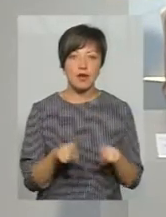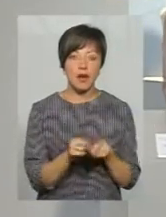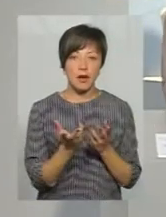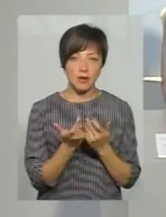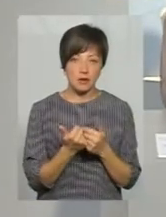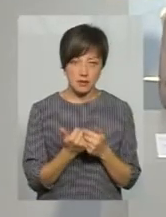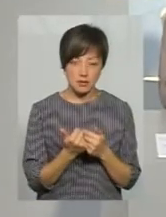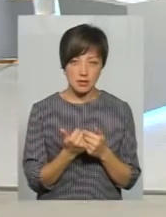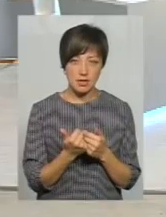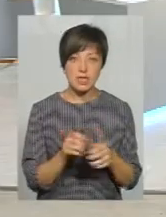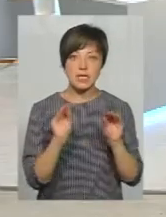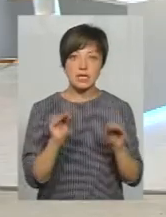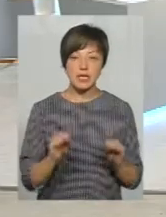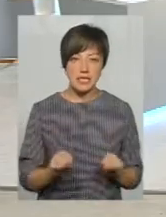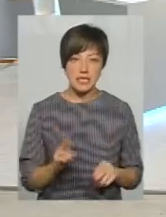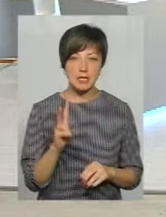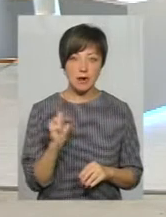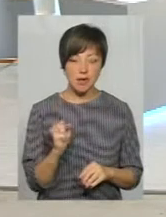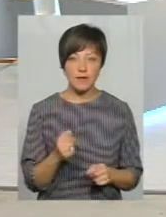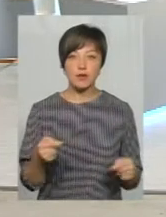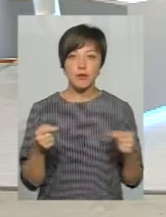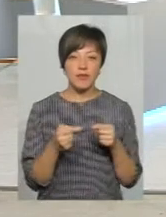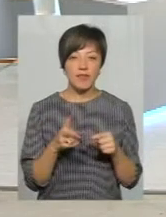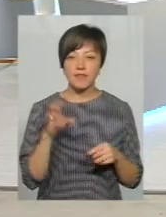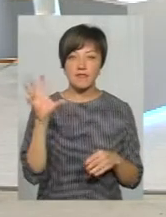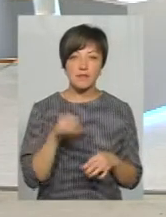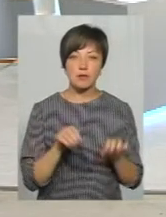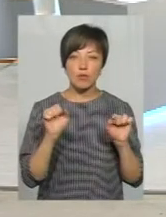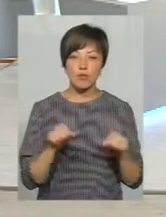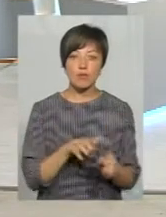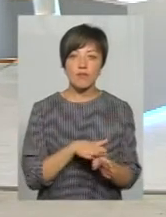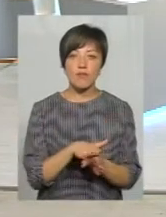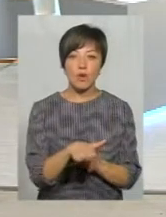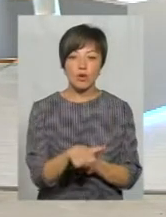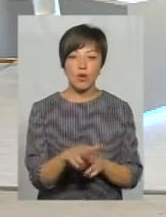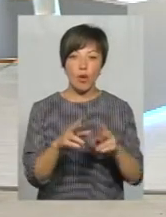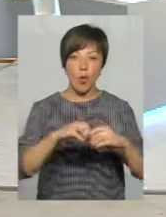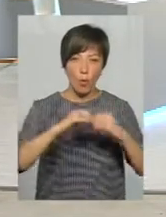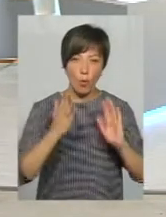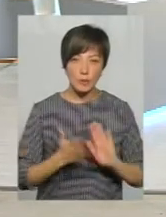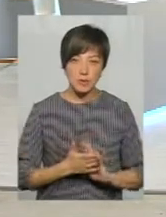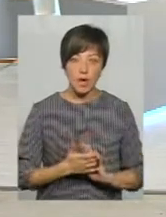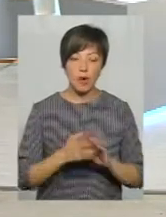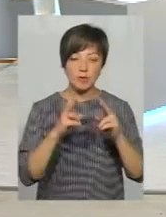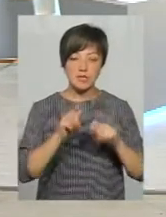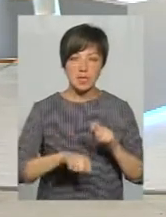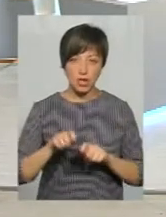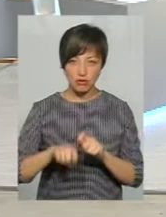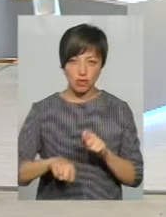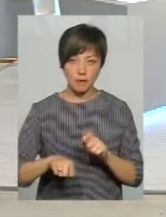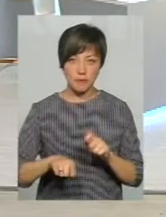кількість? Статистика, знаєте, відповідності. Не всі можуть виконати повний обсяг обстежень.